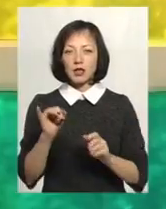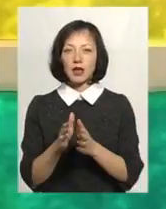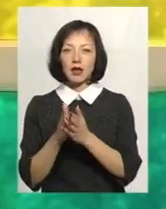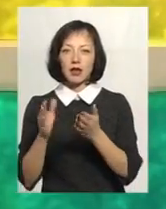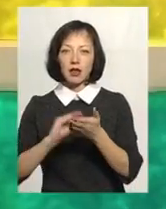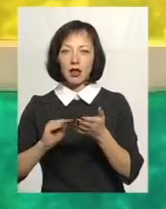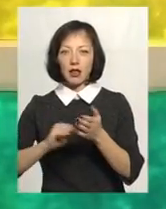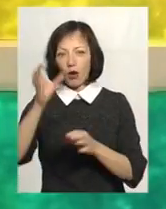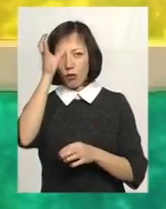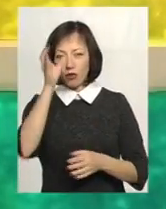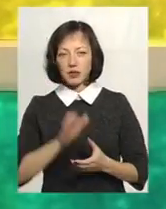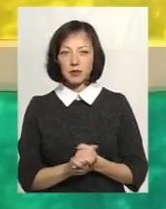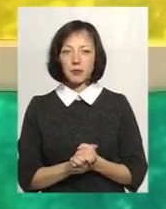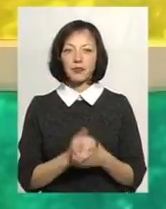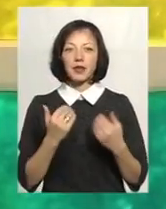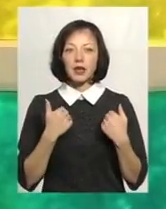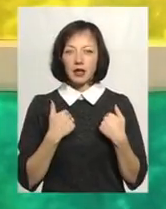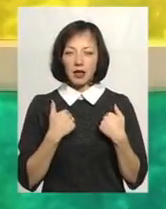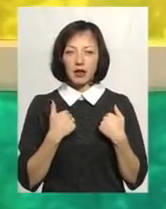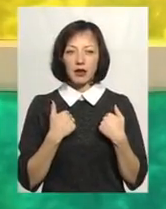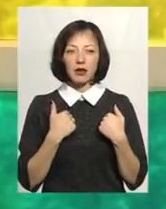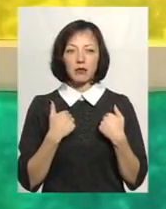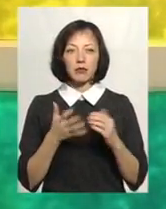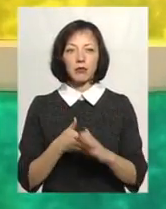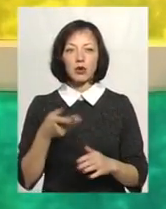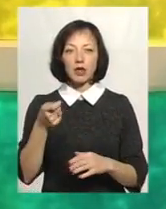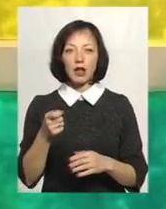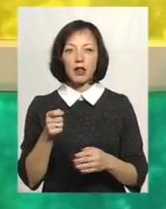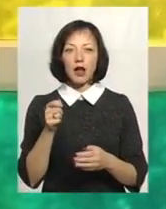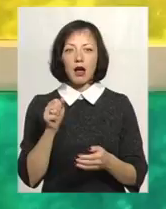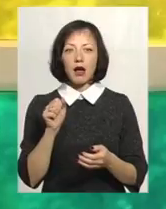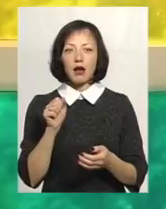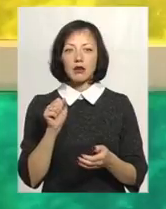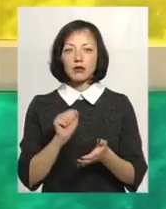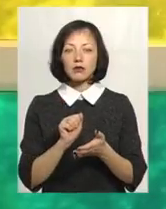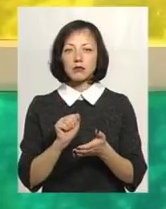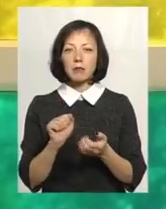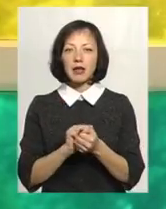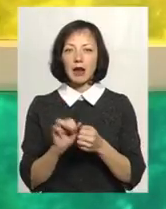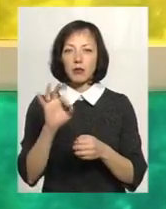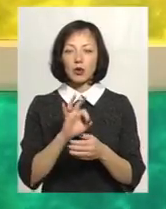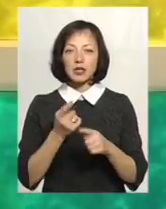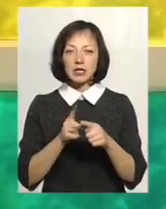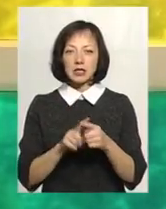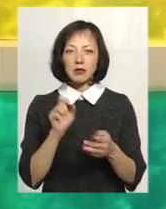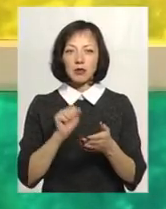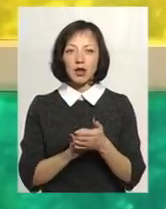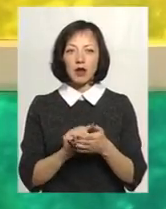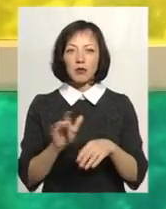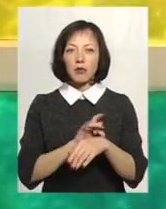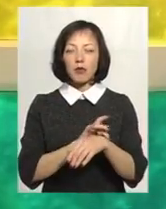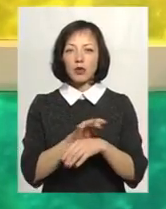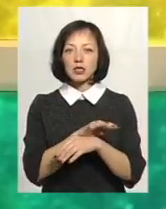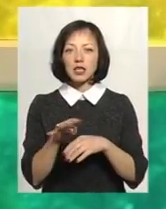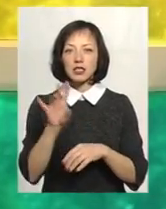монографій науковців. Я, власне, подала матеріал у цій публікації про страченого священника